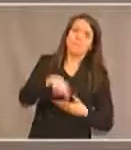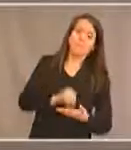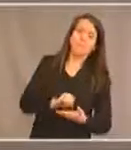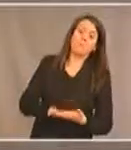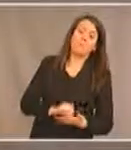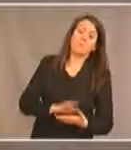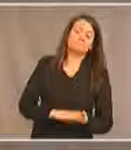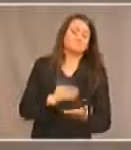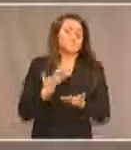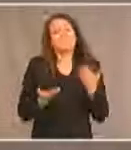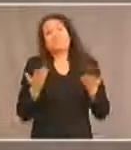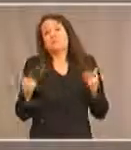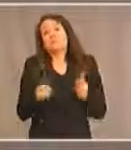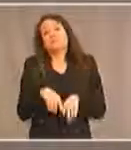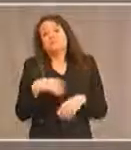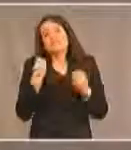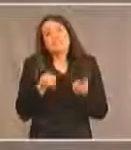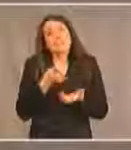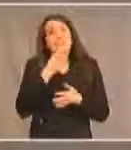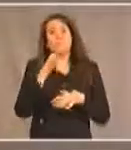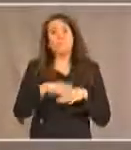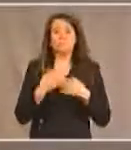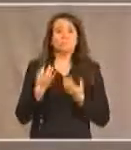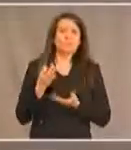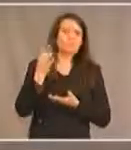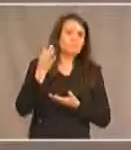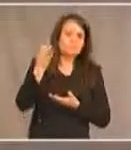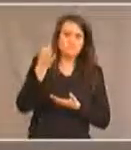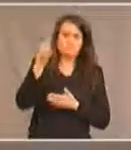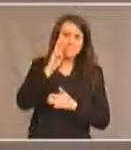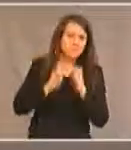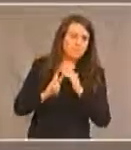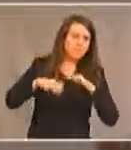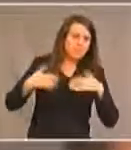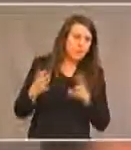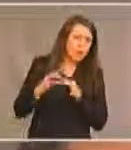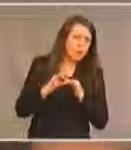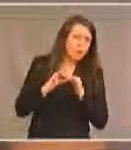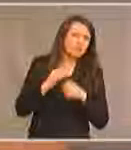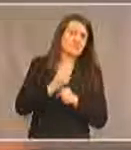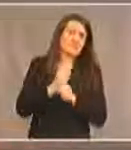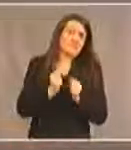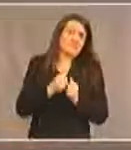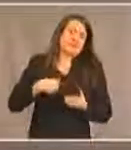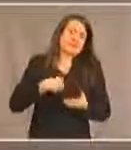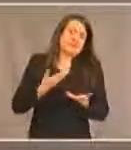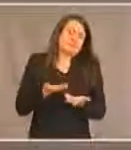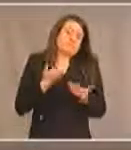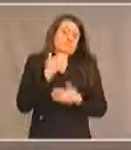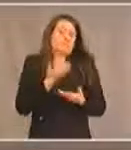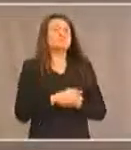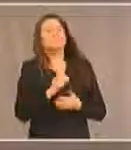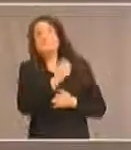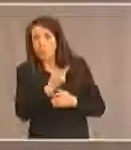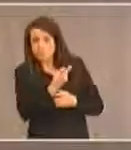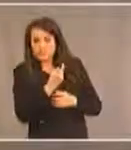et on peut peut-être leur parler de ce qui pourrait les attendre aussi comme relation de travail avec nous merci une autre question